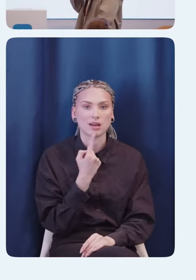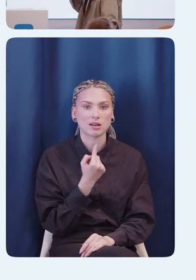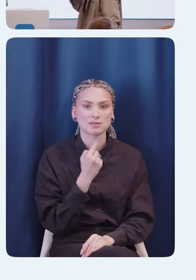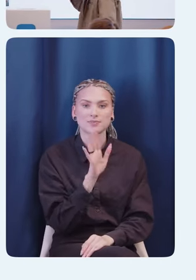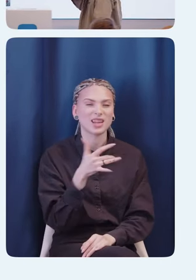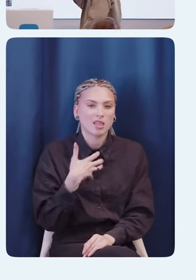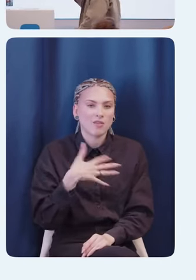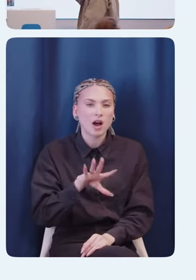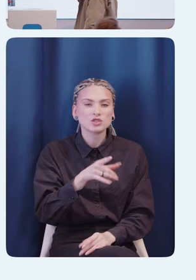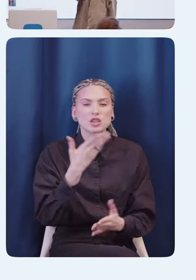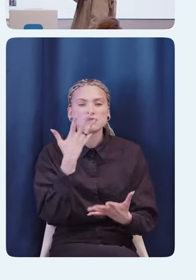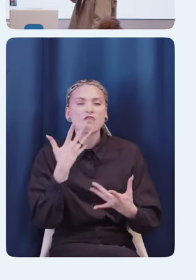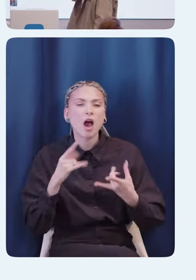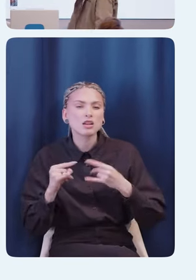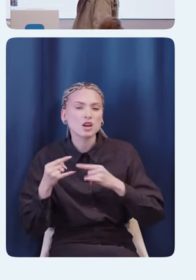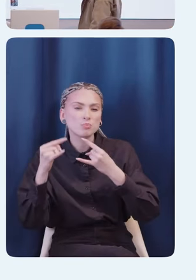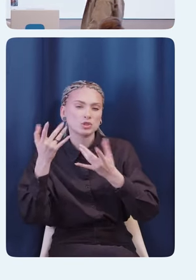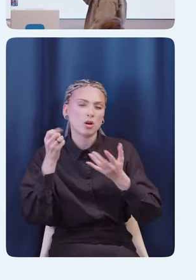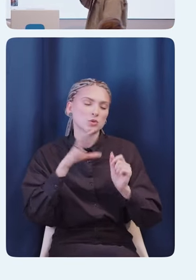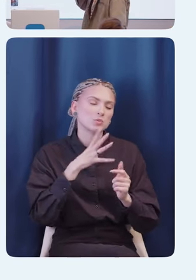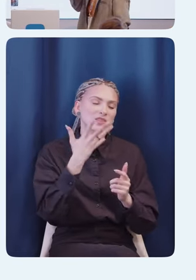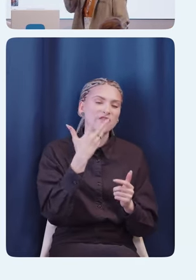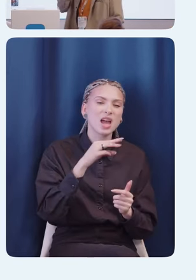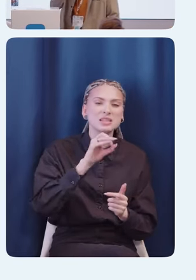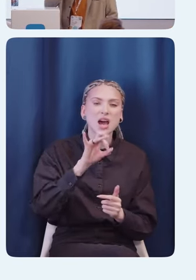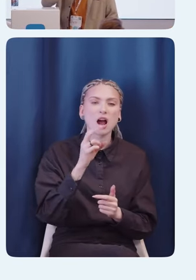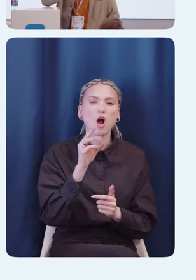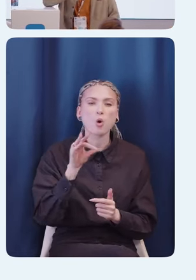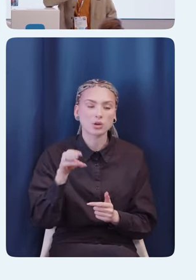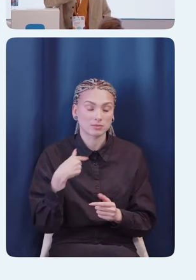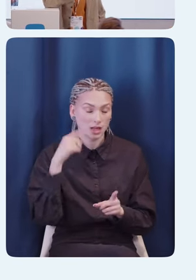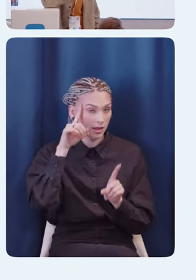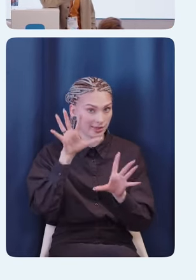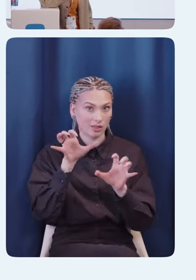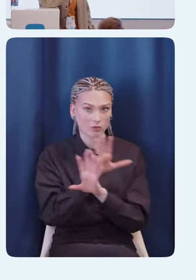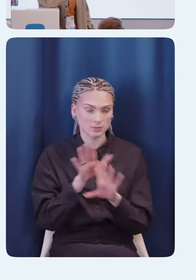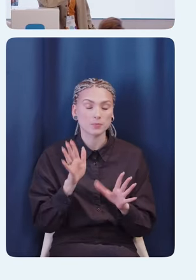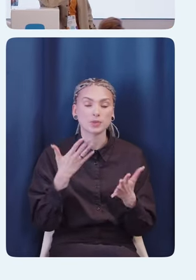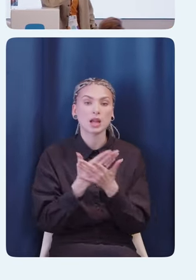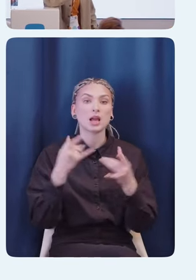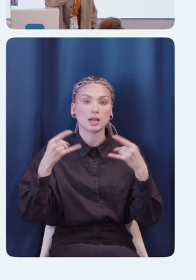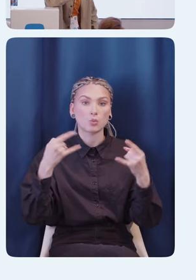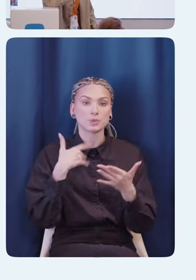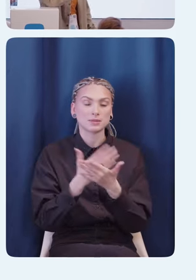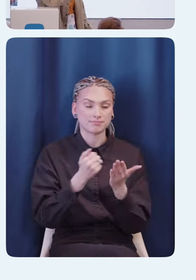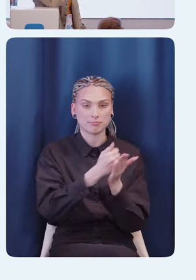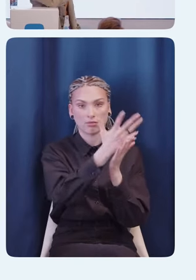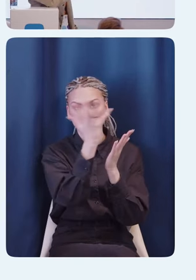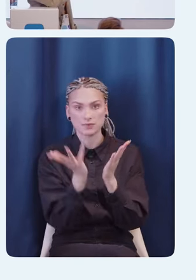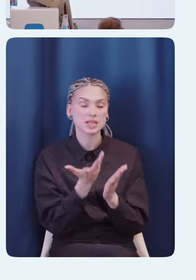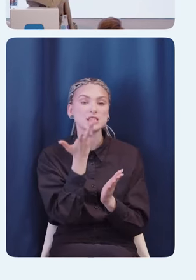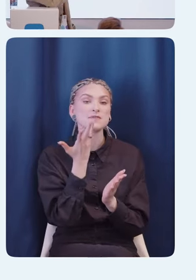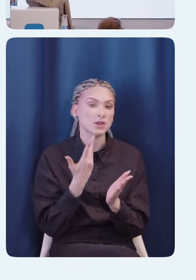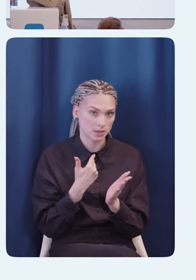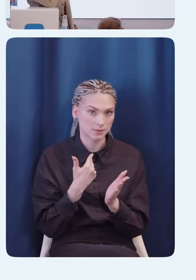там таракотовый, кирпичный какой-то еще. Я это все не воспринимаю. Соответственно, вот на экране у меня есть палитра цветов. Палитра